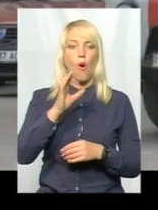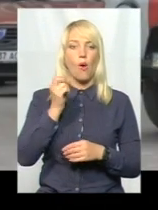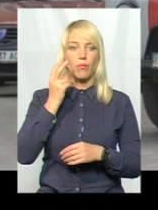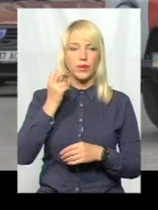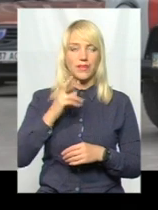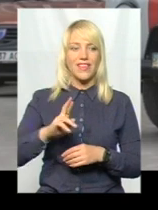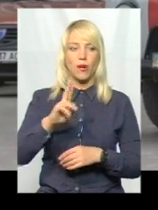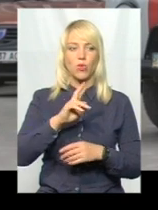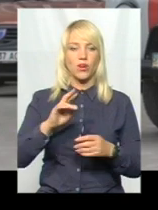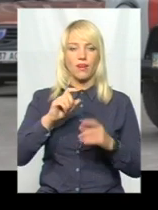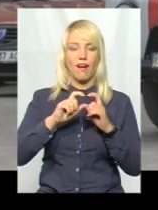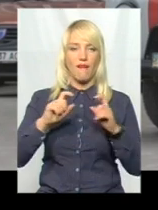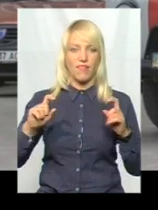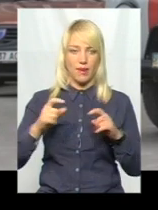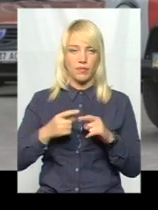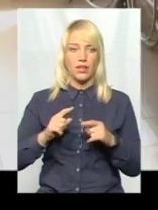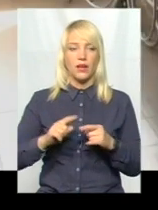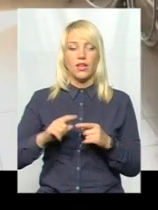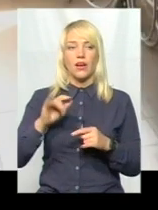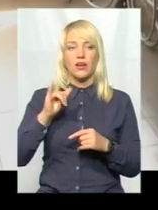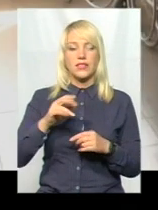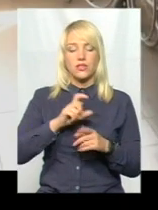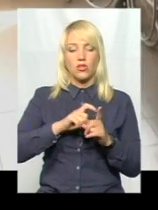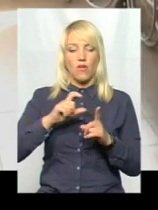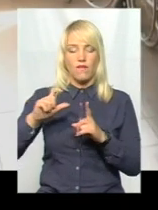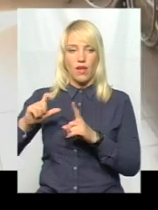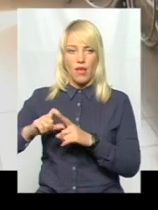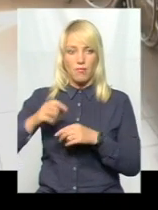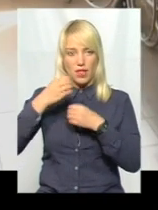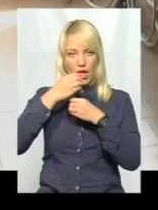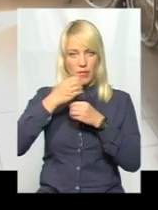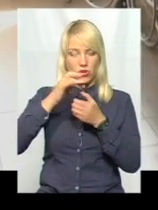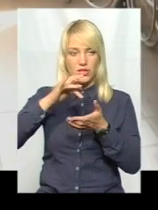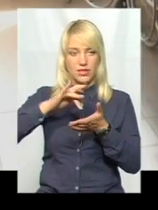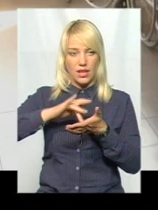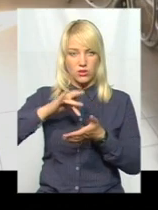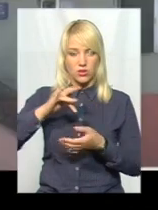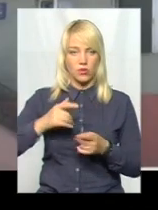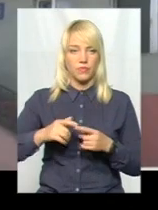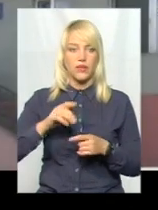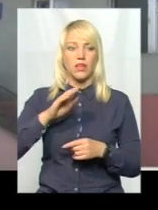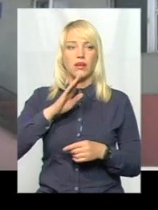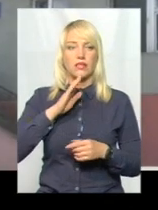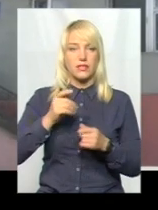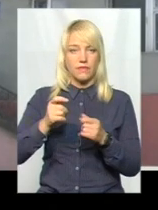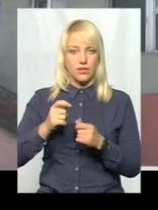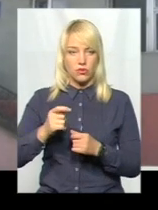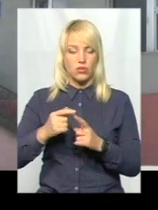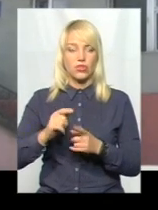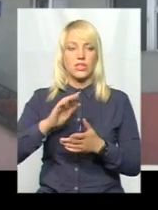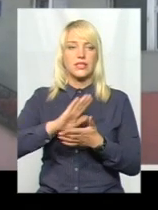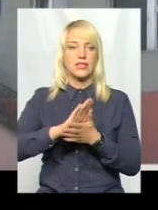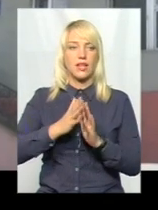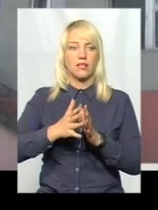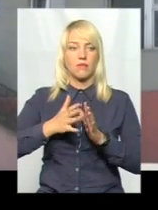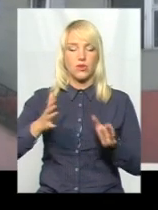завідділа Організації епіддосліджень Хмельницького обласного лабораторного центру МОЗ України Тетяни Федак, стан більшості – середньої